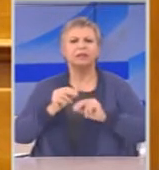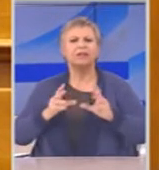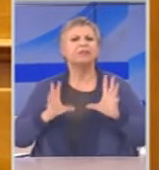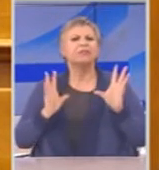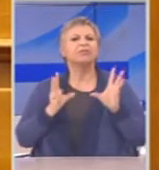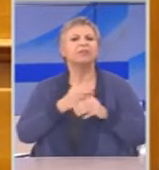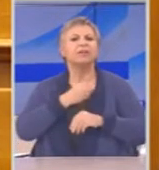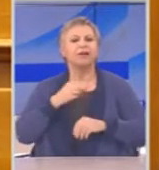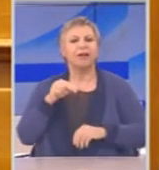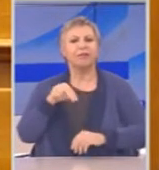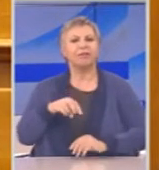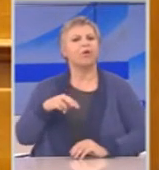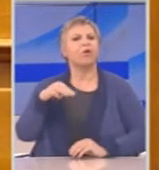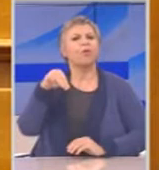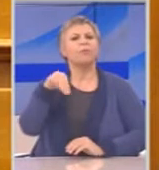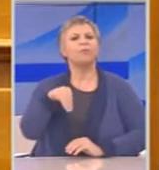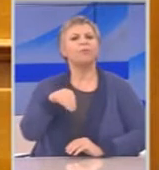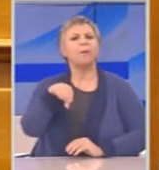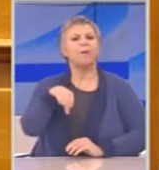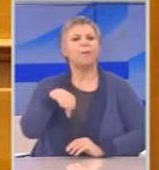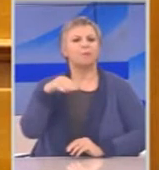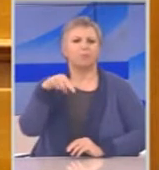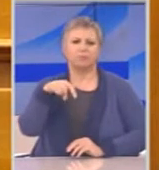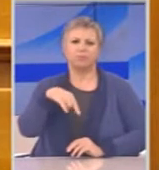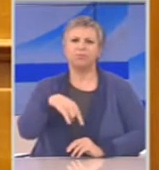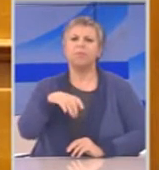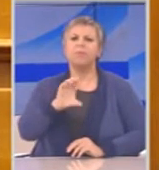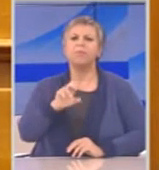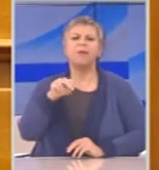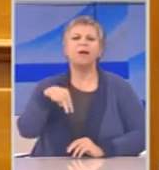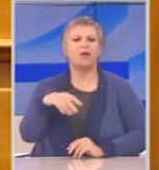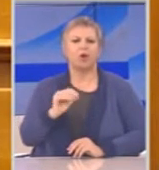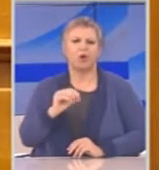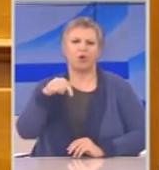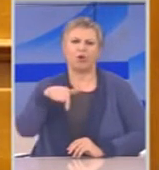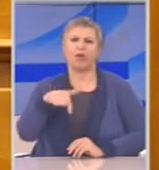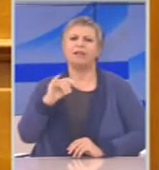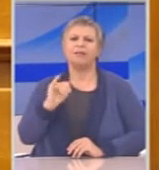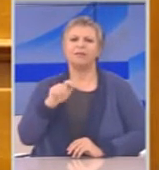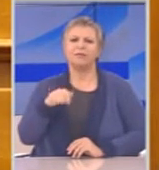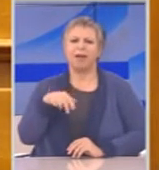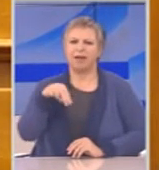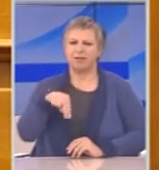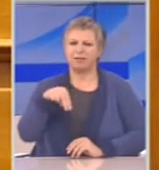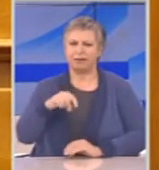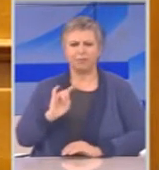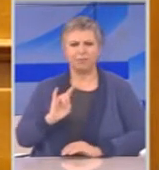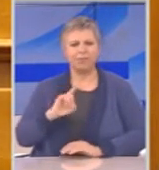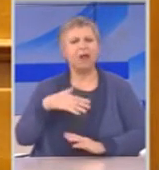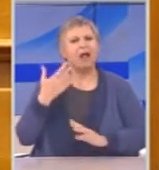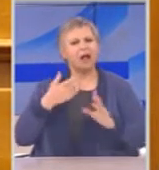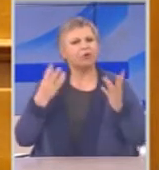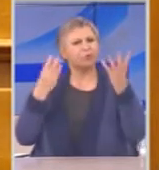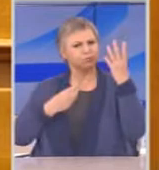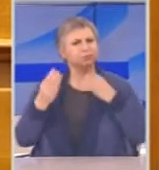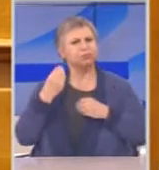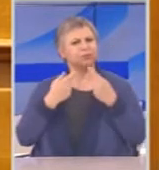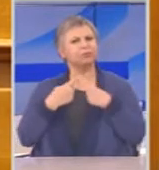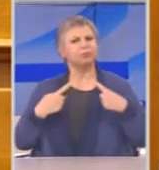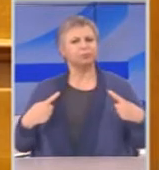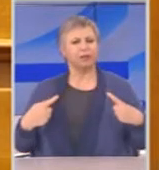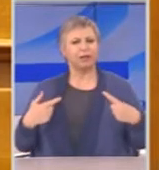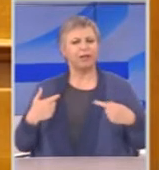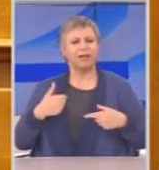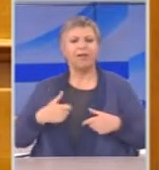Και δεν θα επεκταθώ, υπόθηκαν πάρα πολλά, όμως εγώ έβγαλα ένα συμπέρασμα και θέλω να το μοιραστώ μαζί